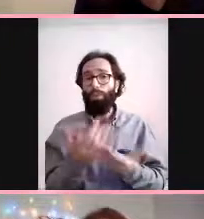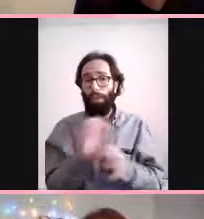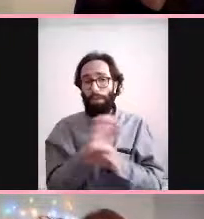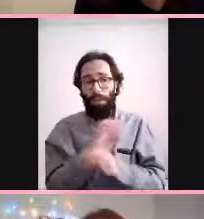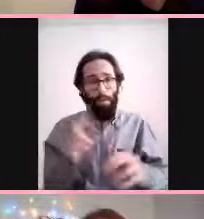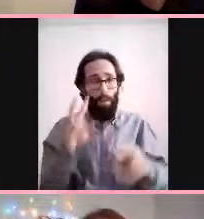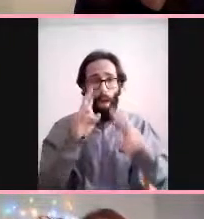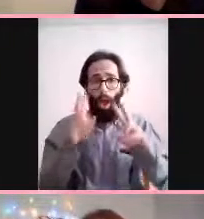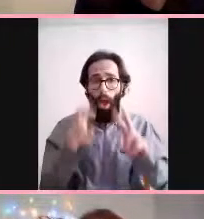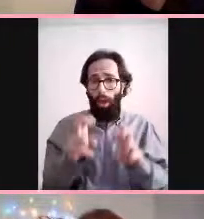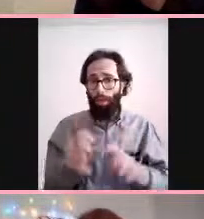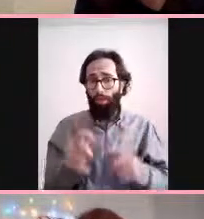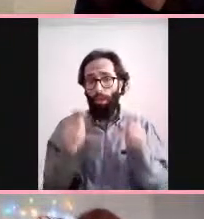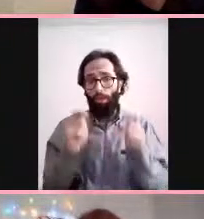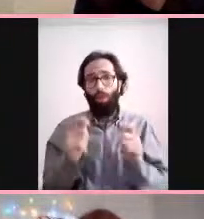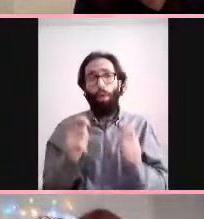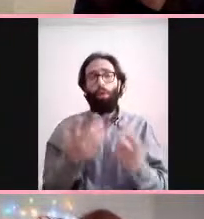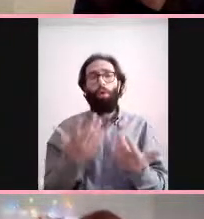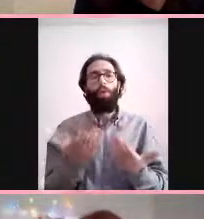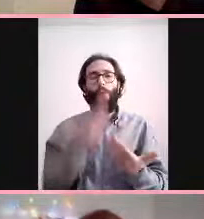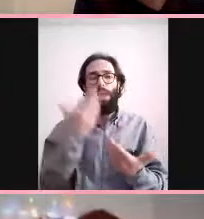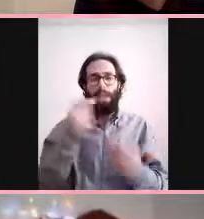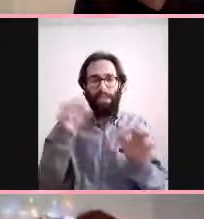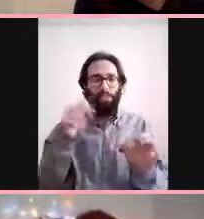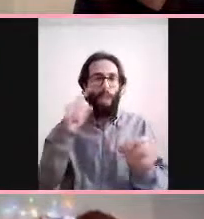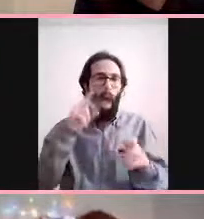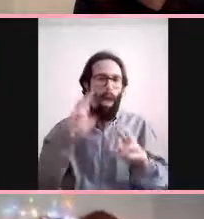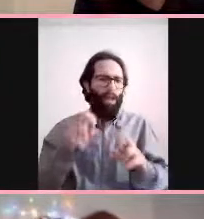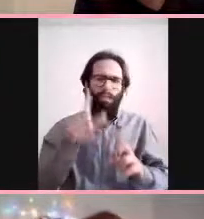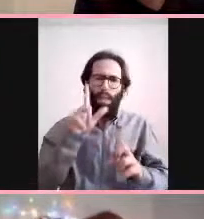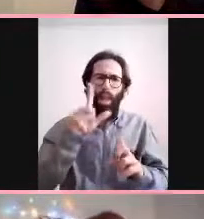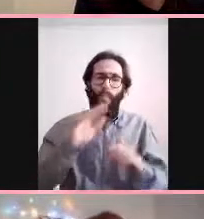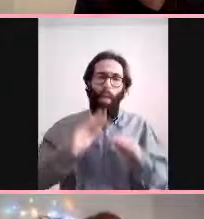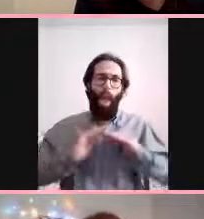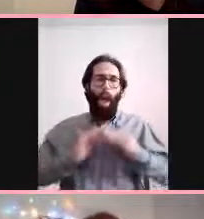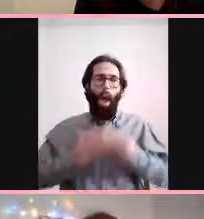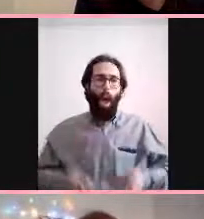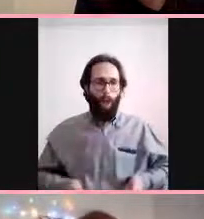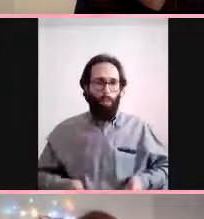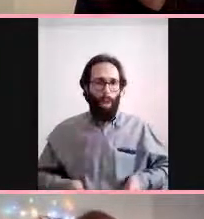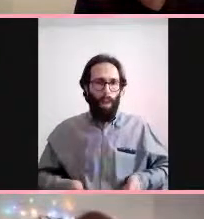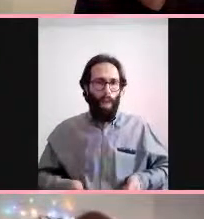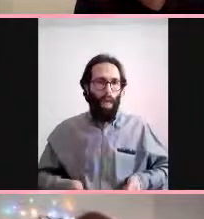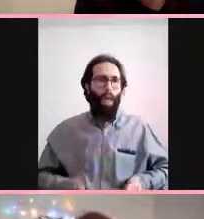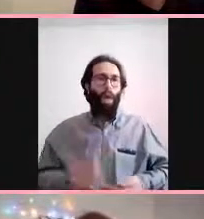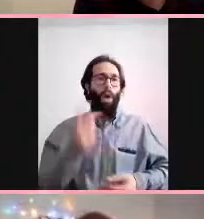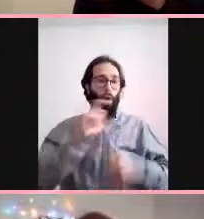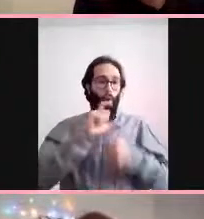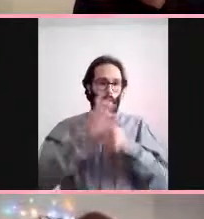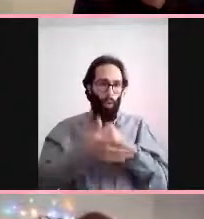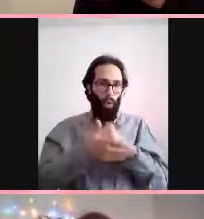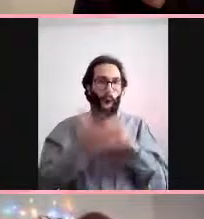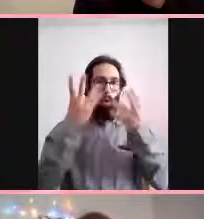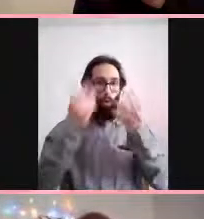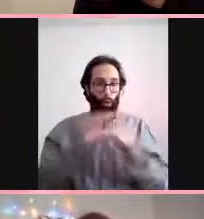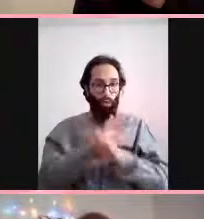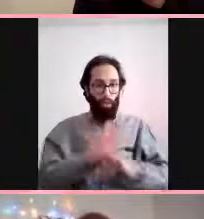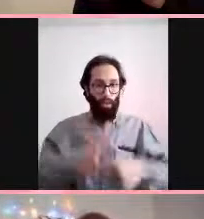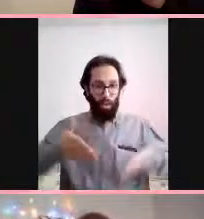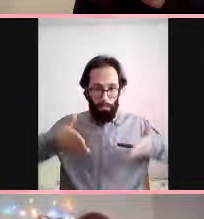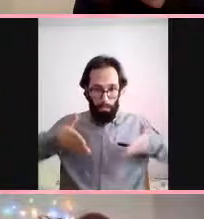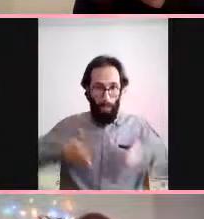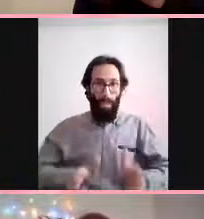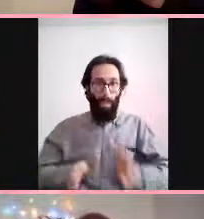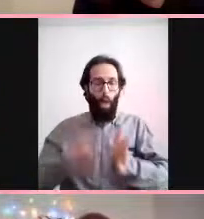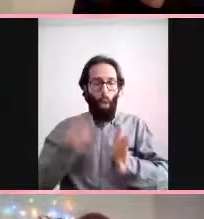lazım hamileyken COVID geçiren kadınların çocuklarına bakmak lazım şu an çünkü